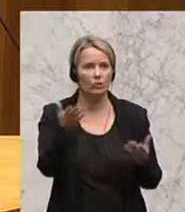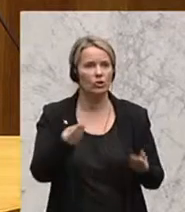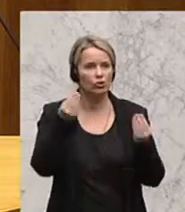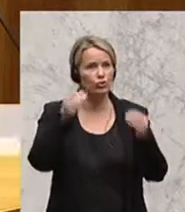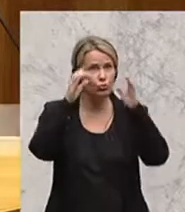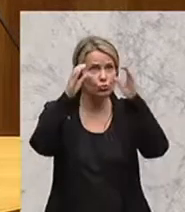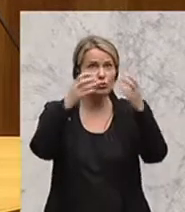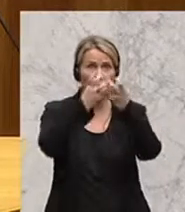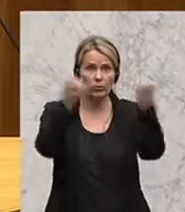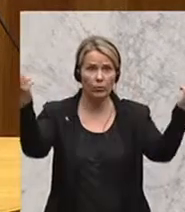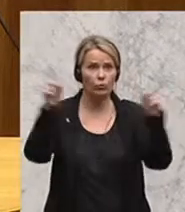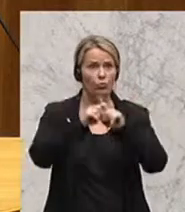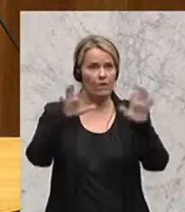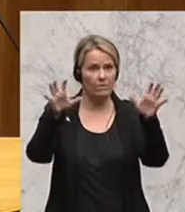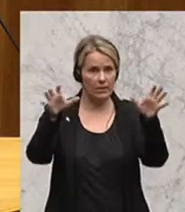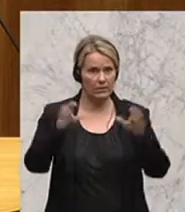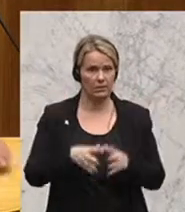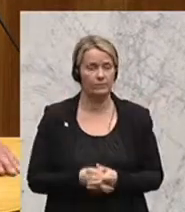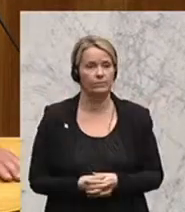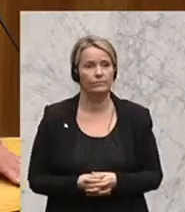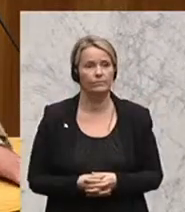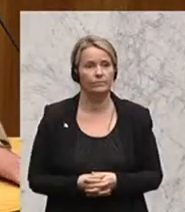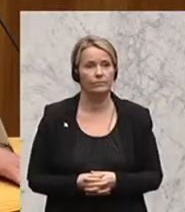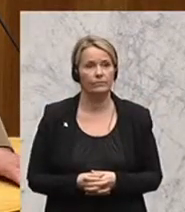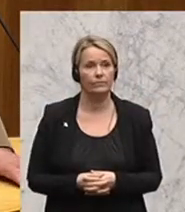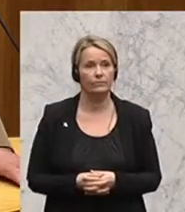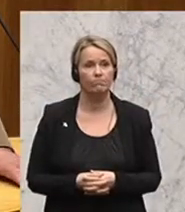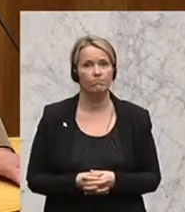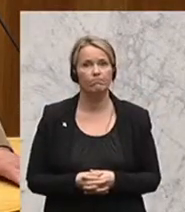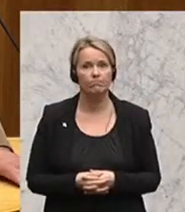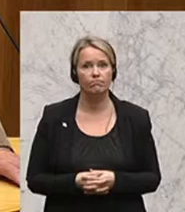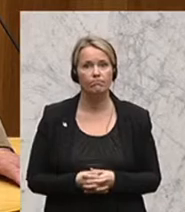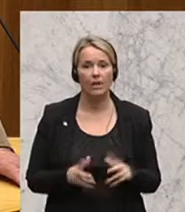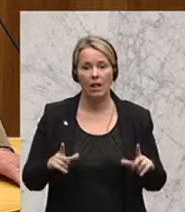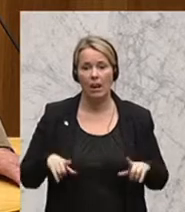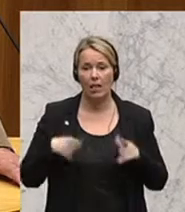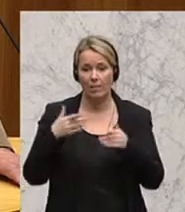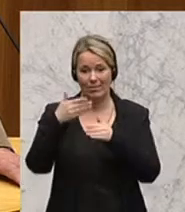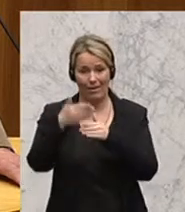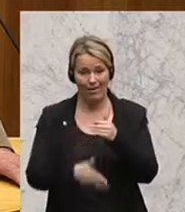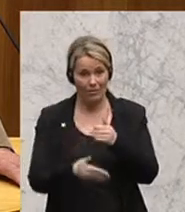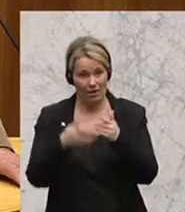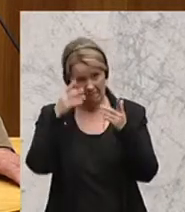Tribünen und an den Fernsehgeräten, würde am Ende des Lebens,